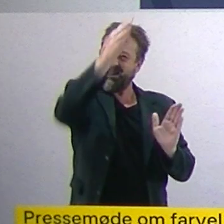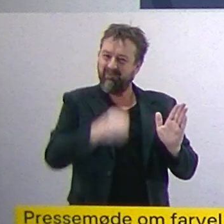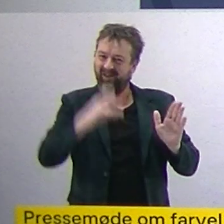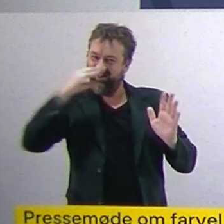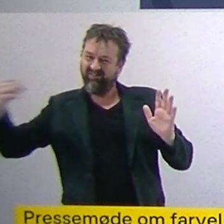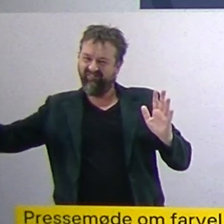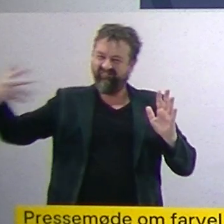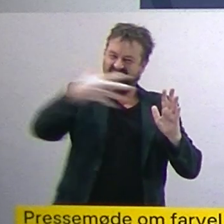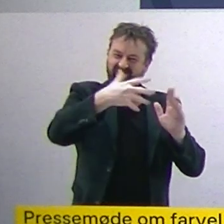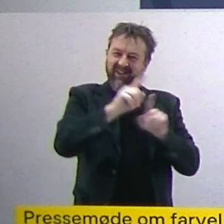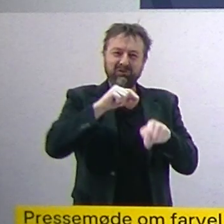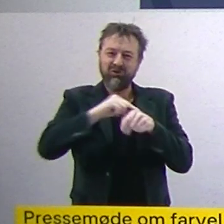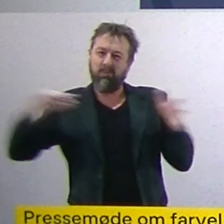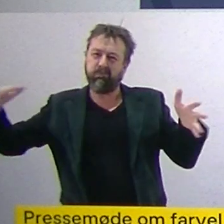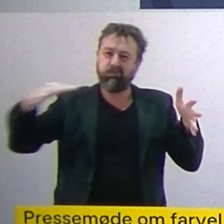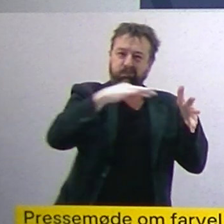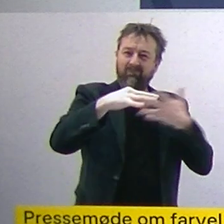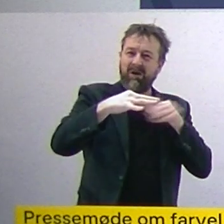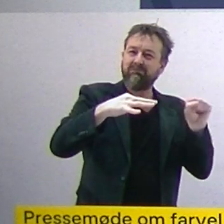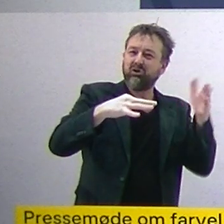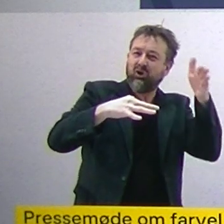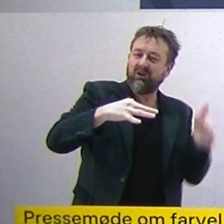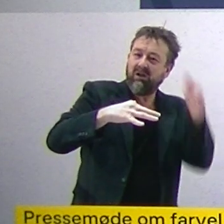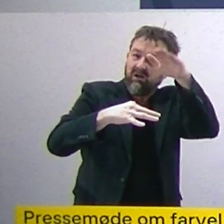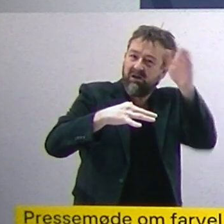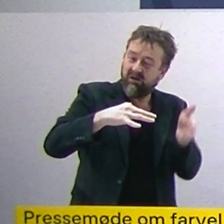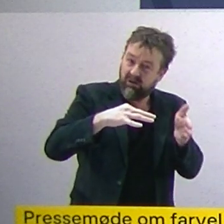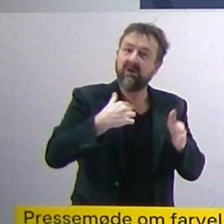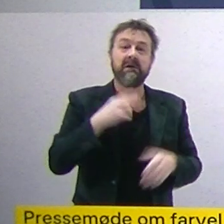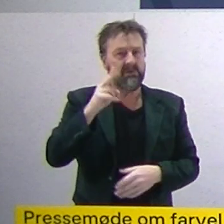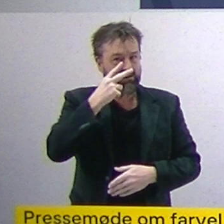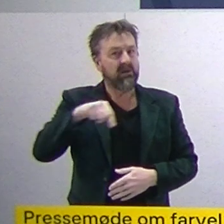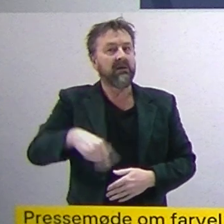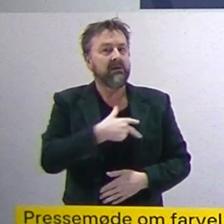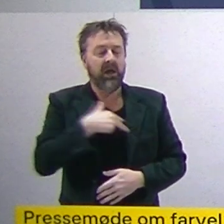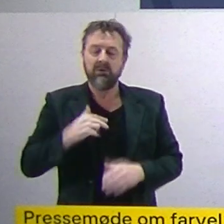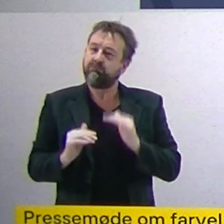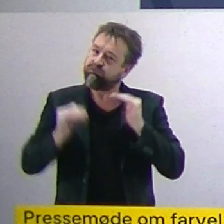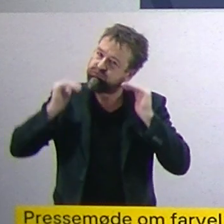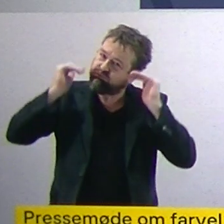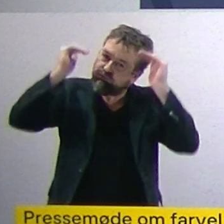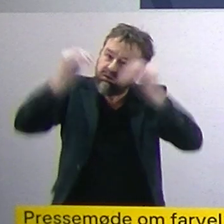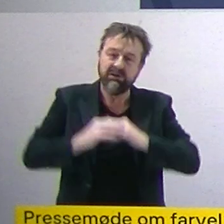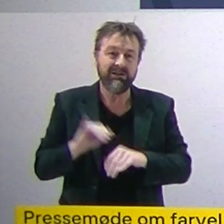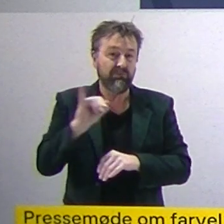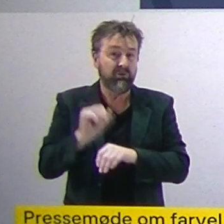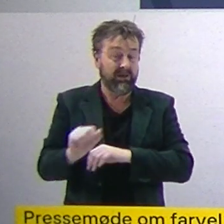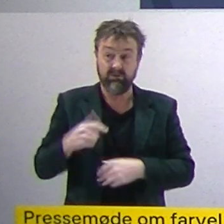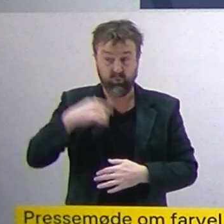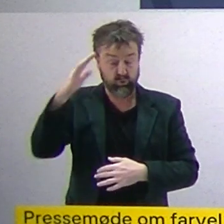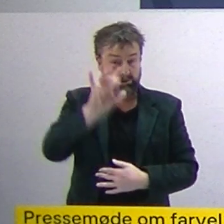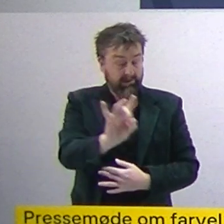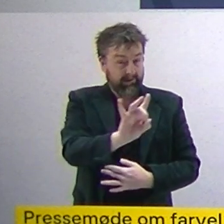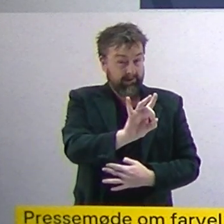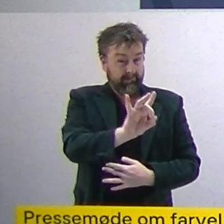beskytte mod sygdom? Og der kan vi se, at vi har en enormt høj immunitet i Danmark. Der er måske cirka mindre 80 procent af befolkningen